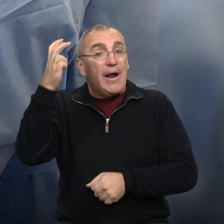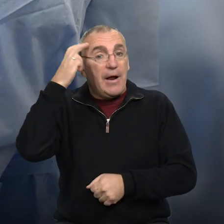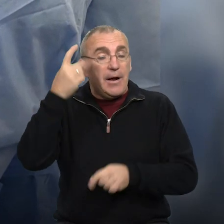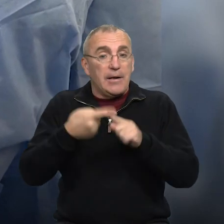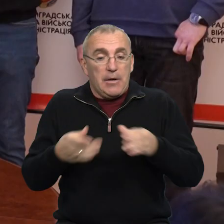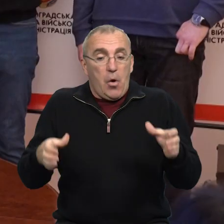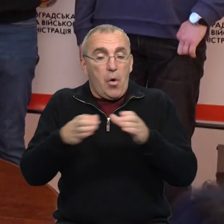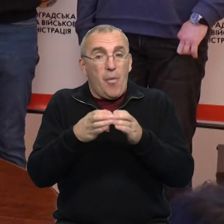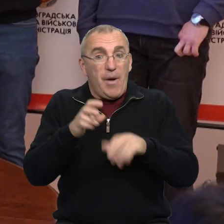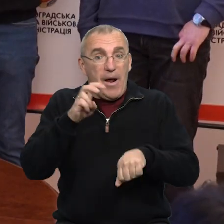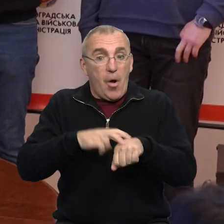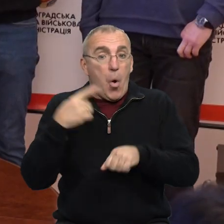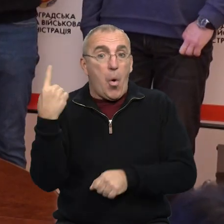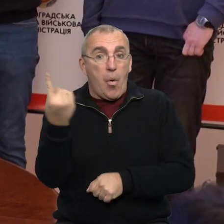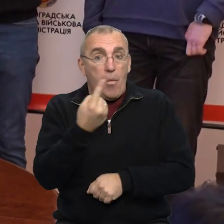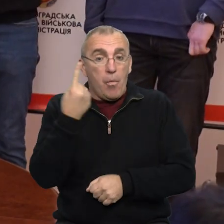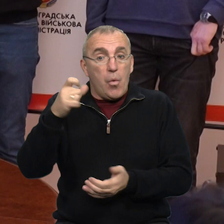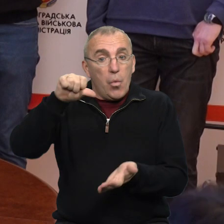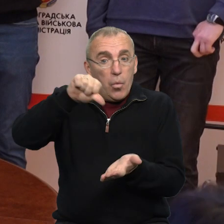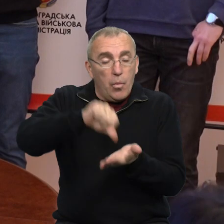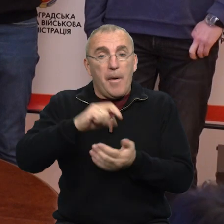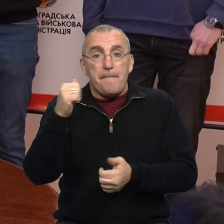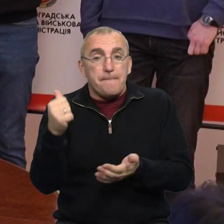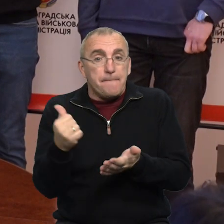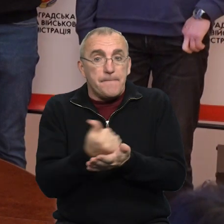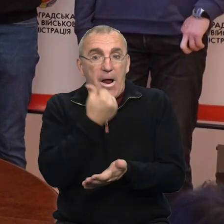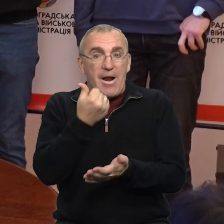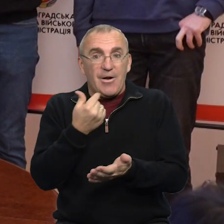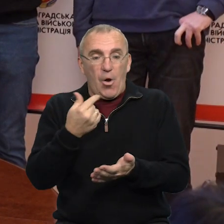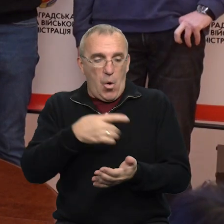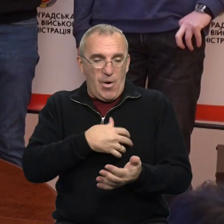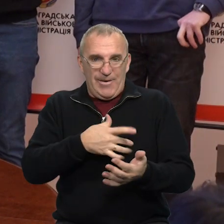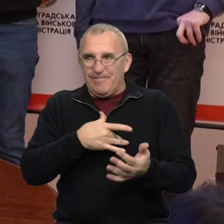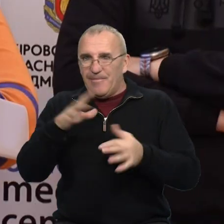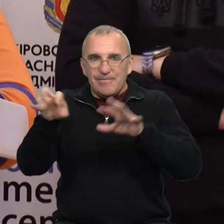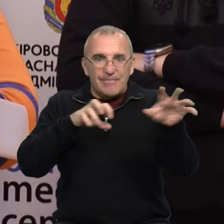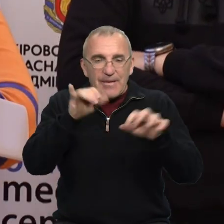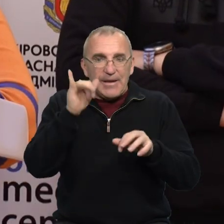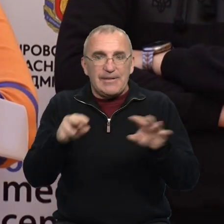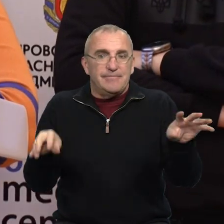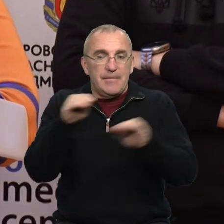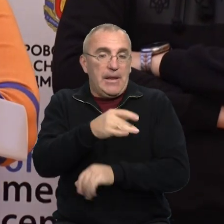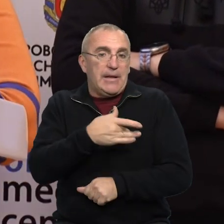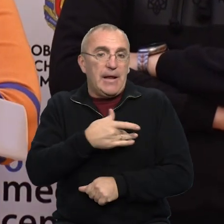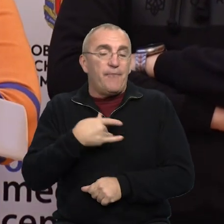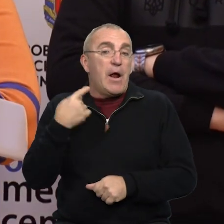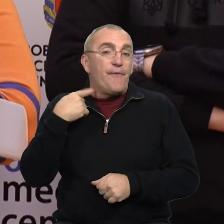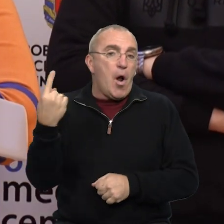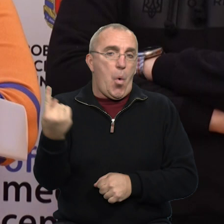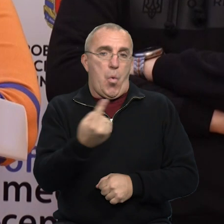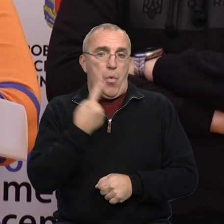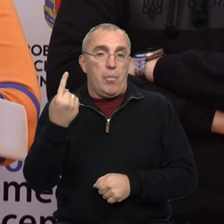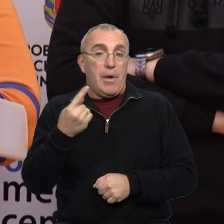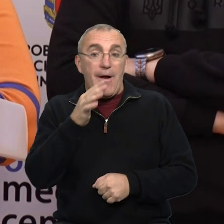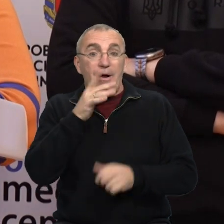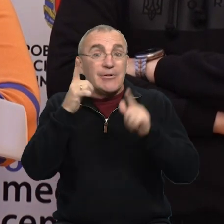в Київ. Це команда лікарів обласної лікарні, які брали участь у першому заборі донорських органів і трансплантації серця в Кіровоградській